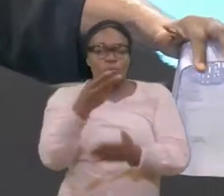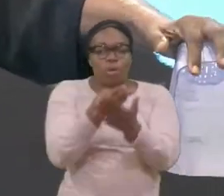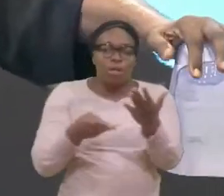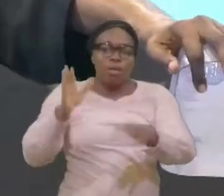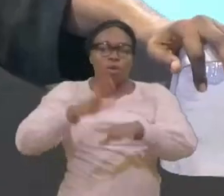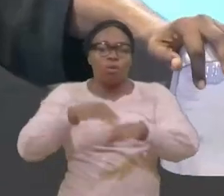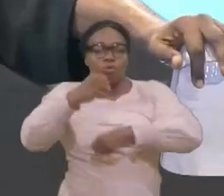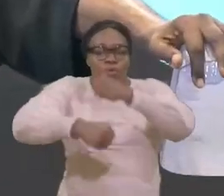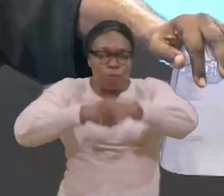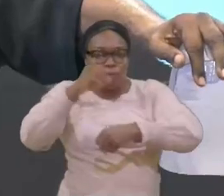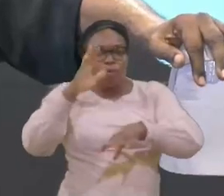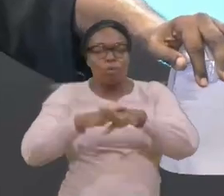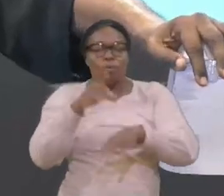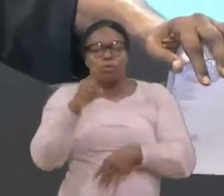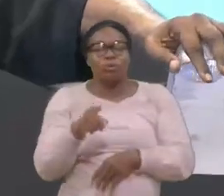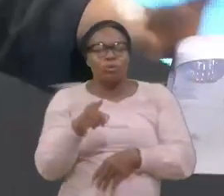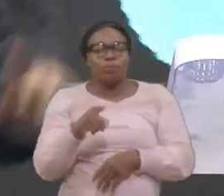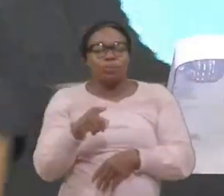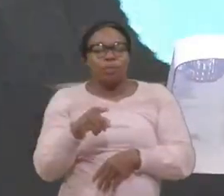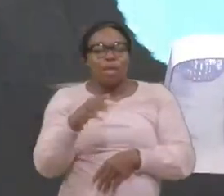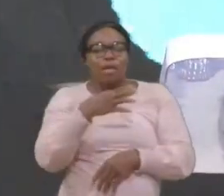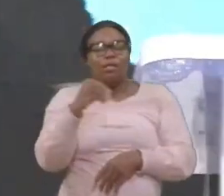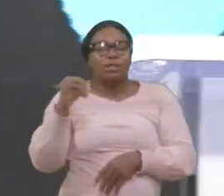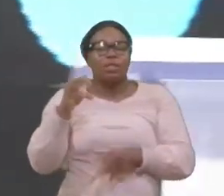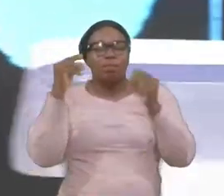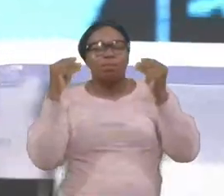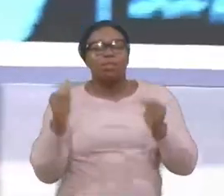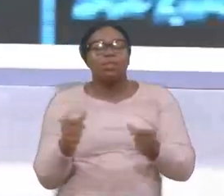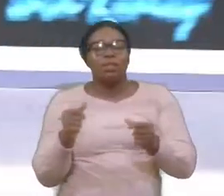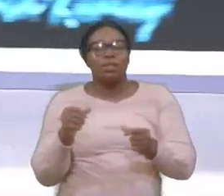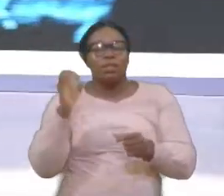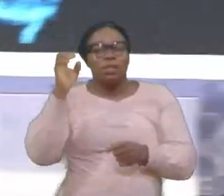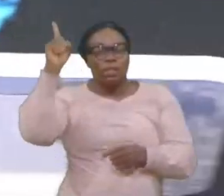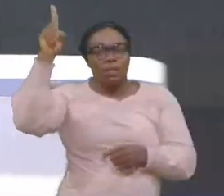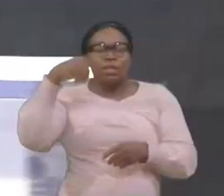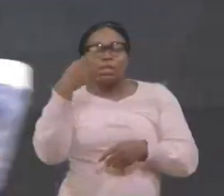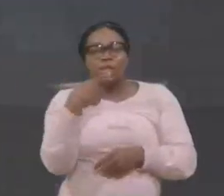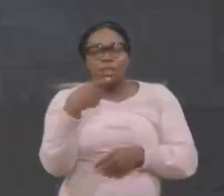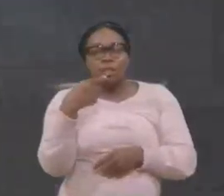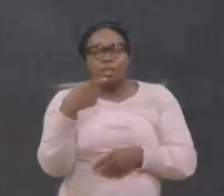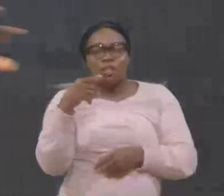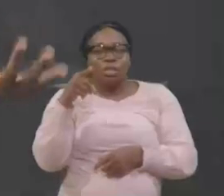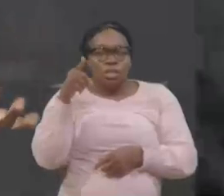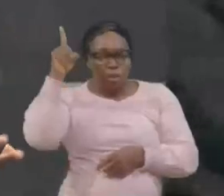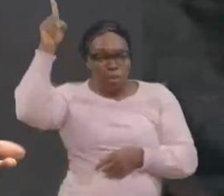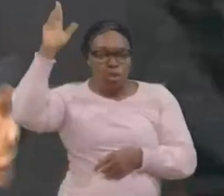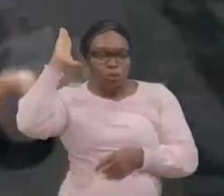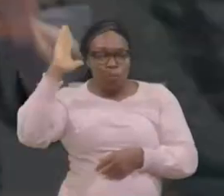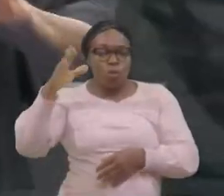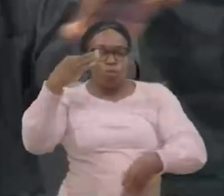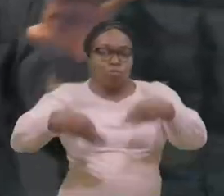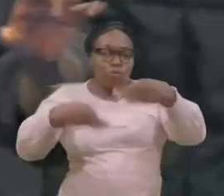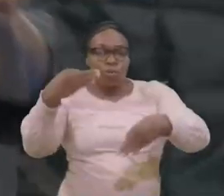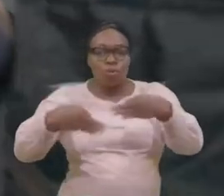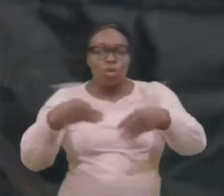infliger plus, Mais, Il se souvient de sa miséricorde, Immédiatement, Et de, Qu'il va juger, Aussitôt il